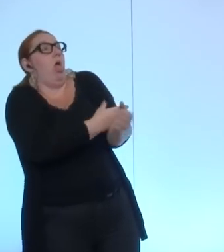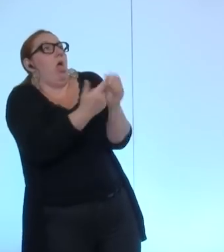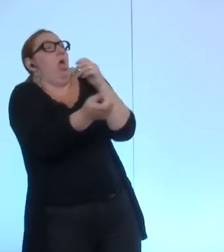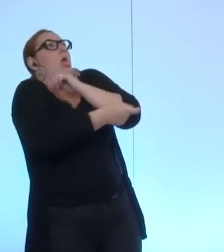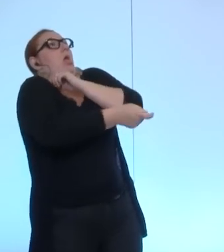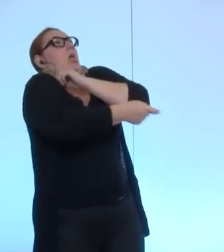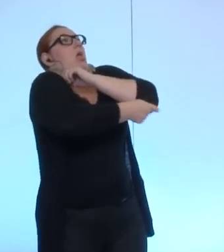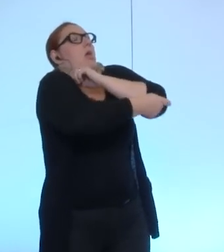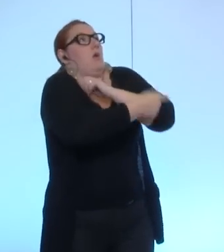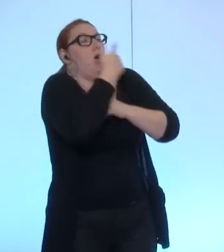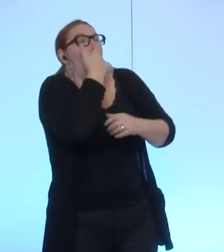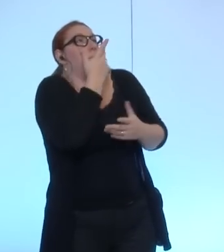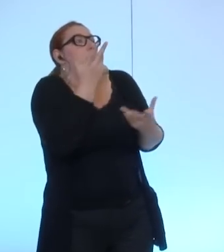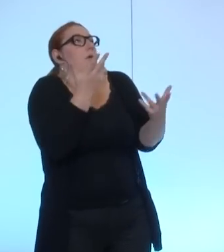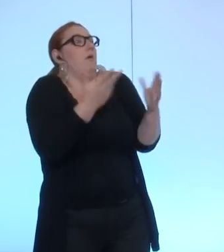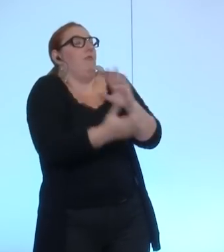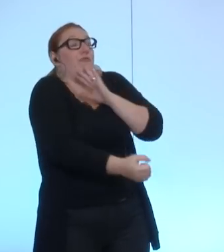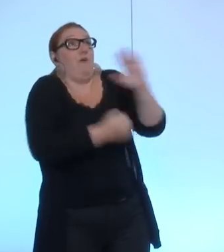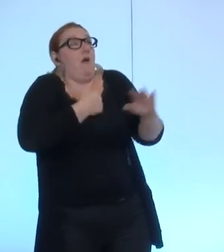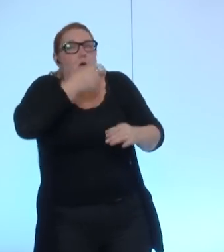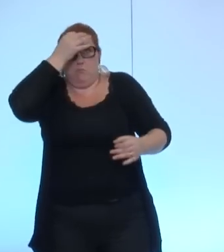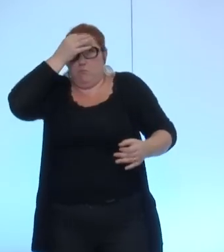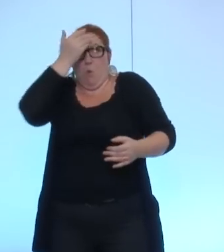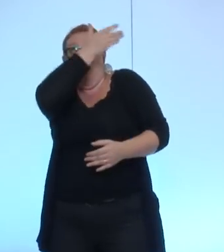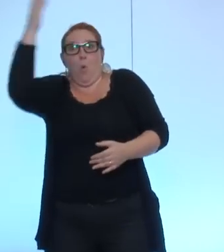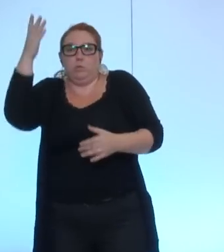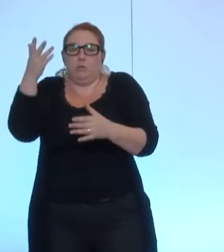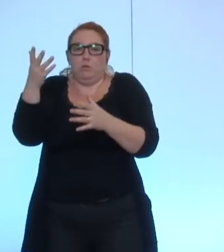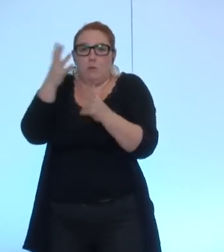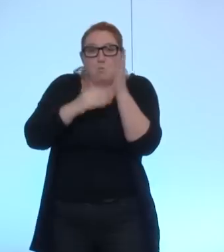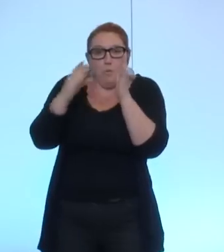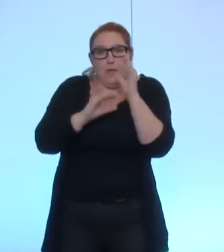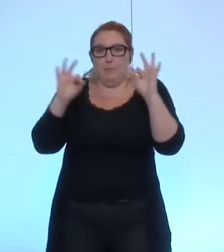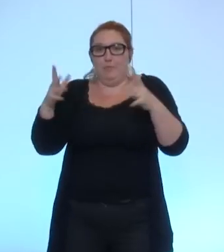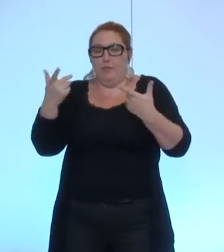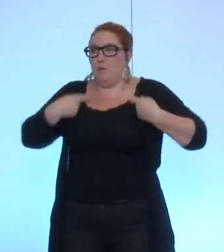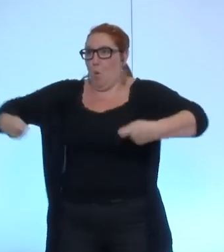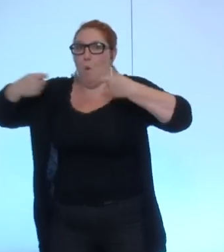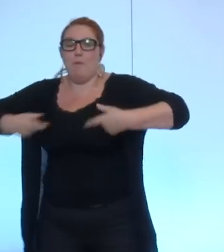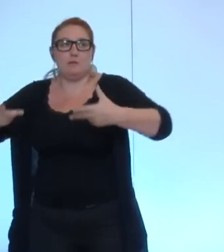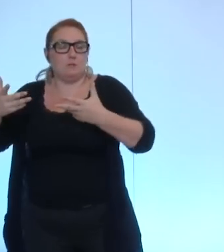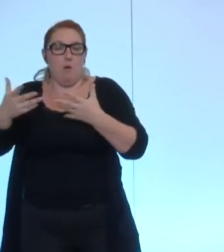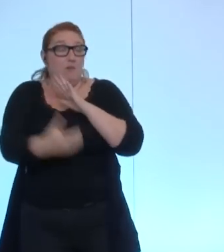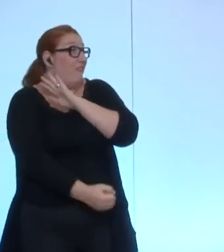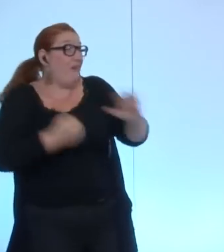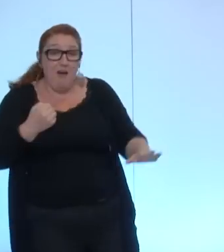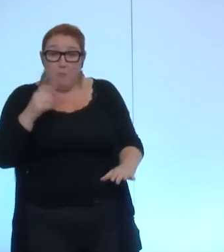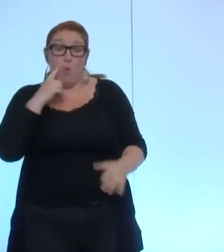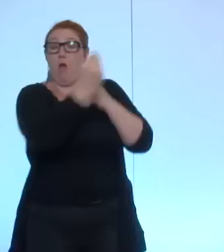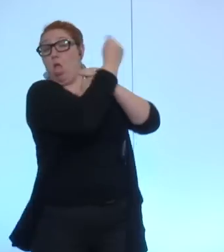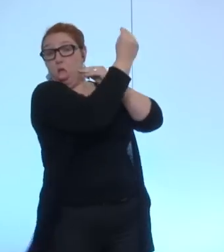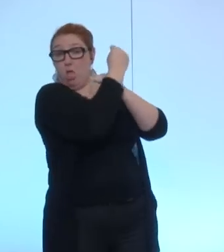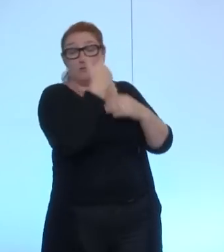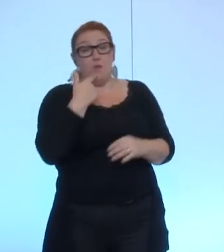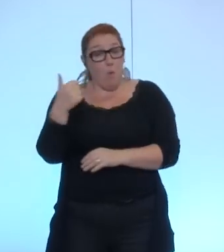du mal à se passer et qui freinaient quelque part la création de modèles d'affaires un peu plus structurés et par ailleurs eux